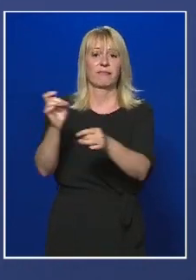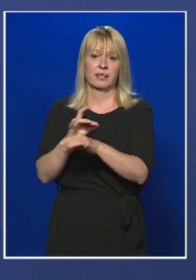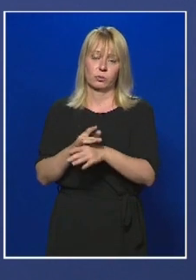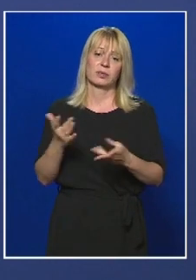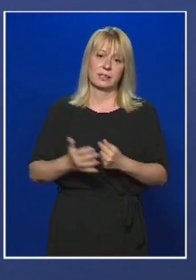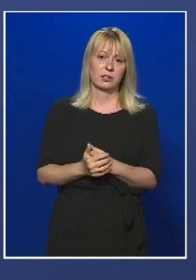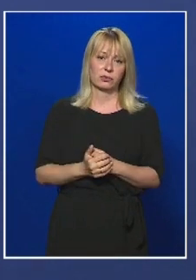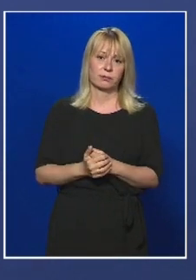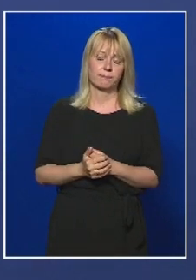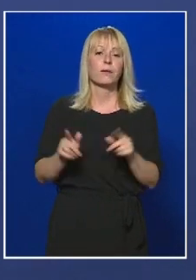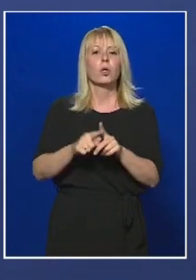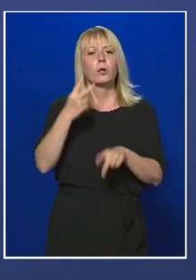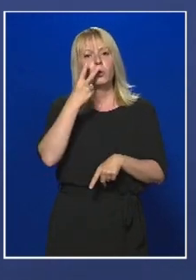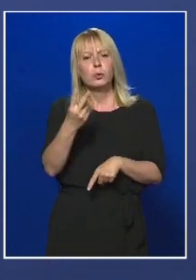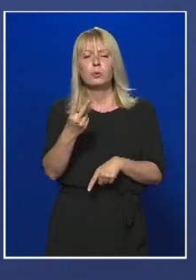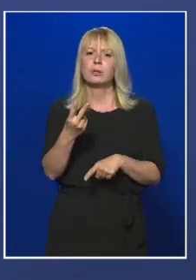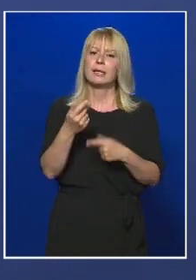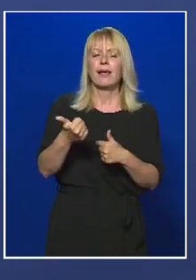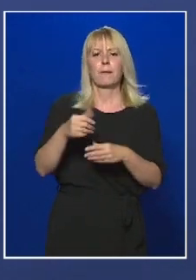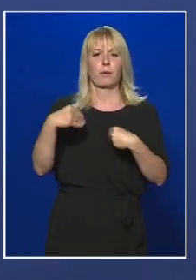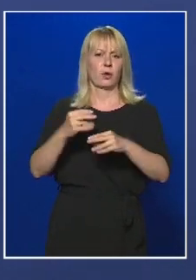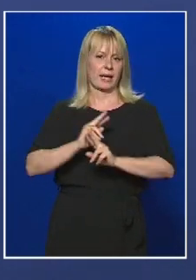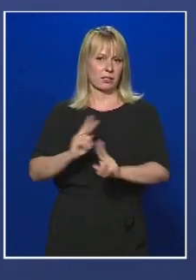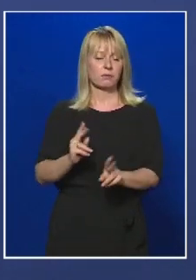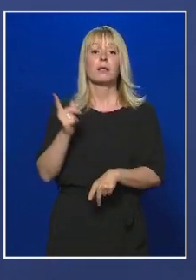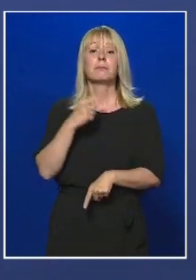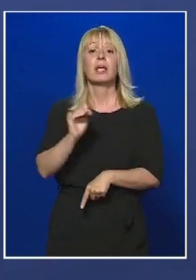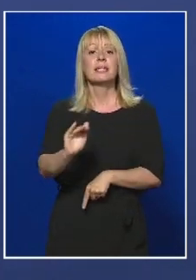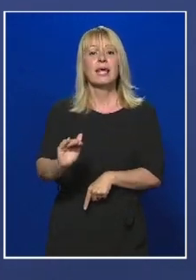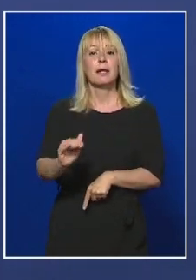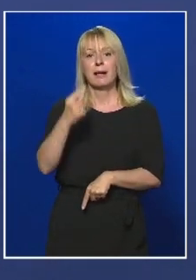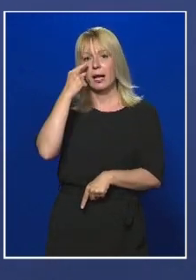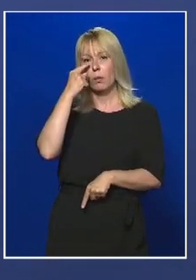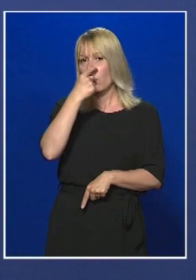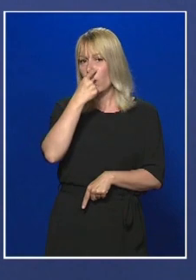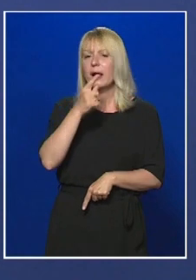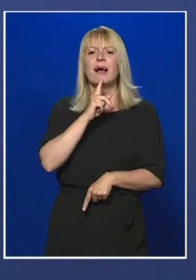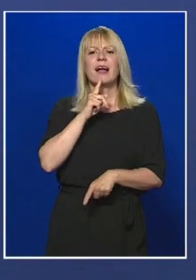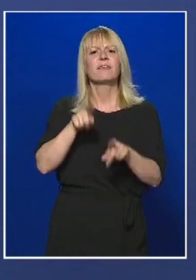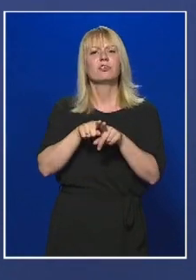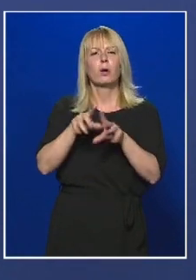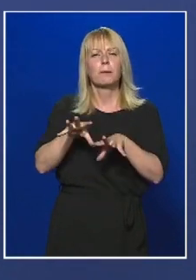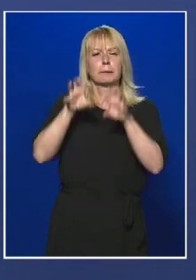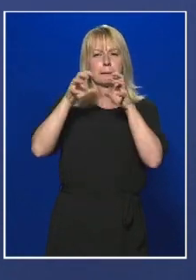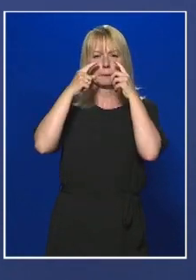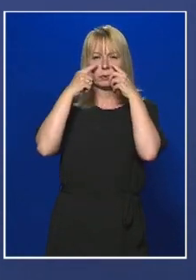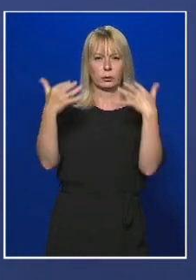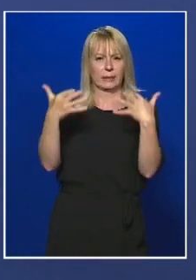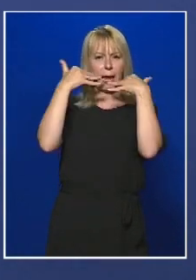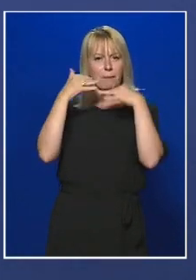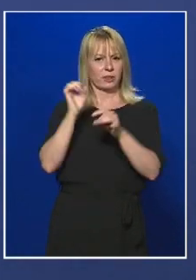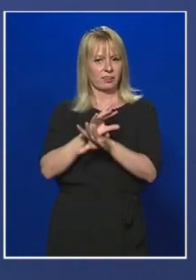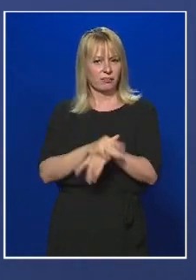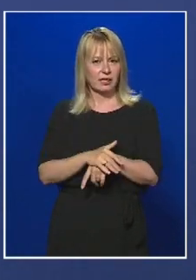tűnik, hogy egy organikus magyarázata van, mégpedig az, hogy a gyermekek orrában kevesebb olyan receptor van, amit a vírus meg tud támadni,